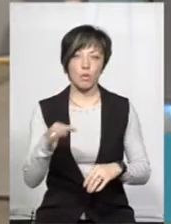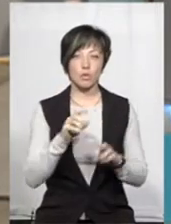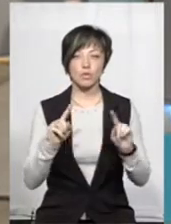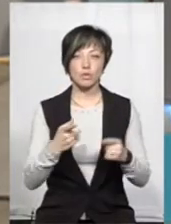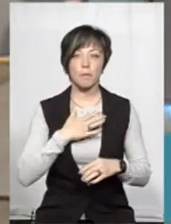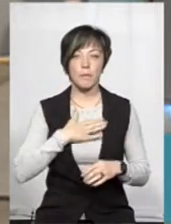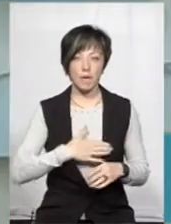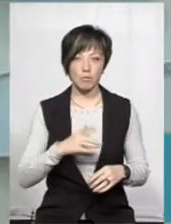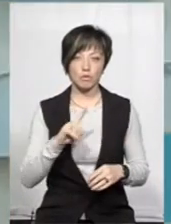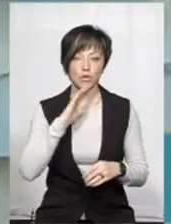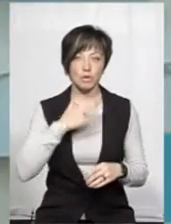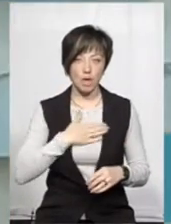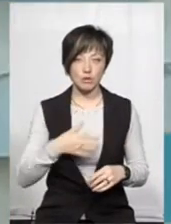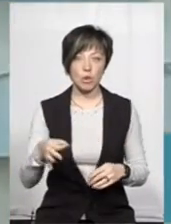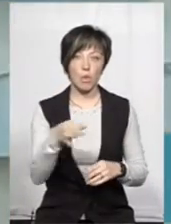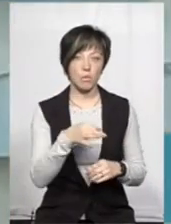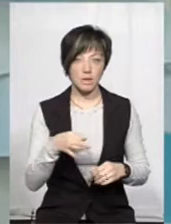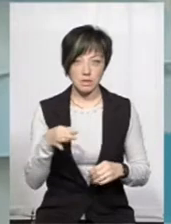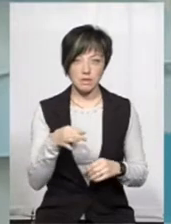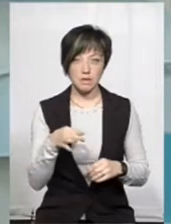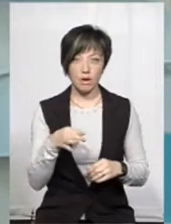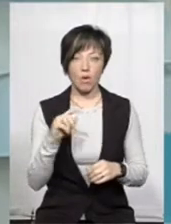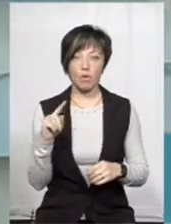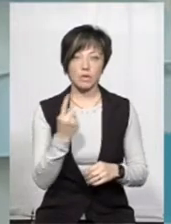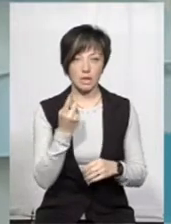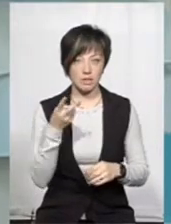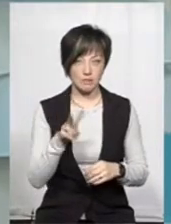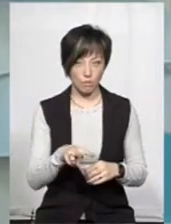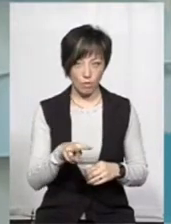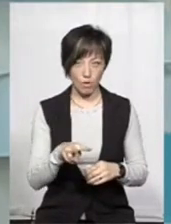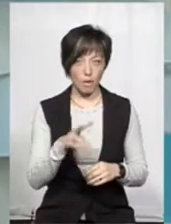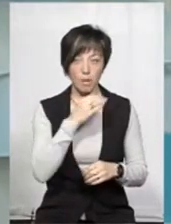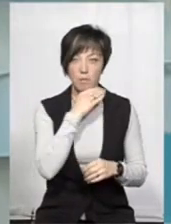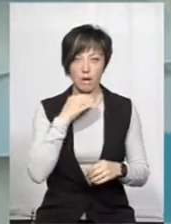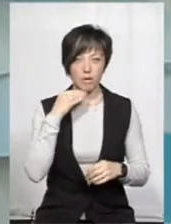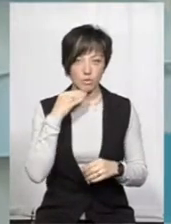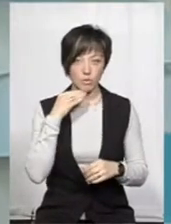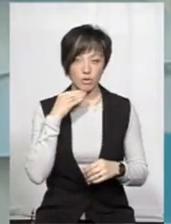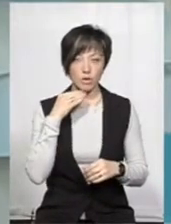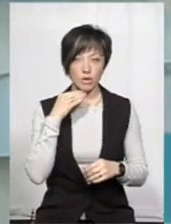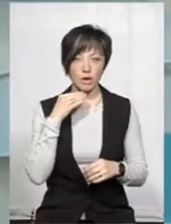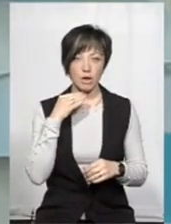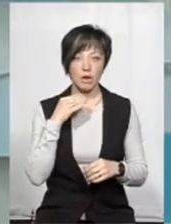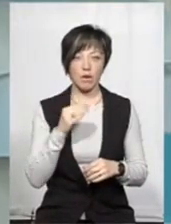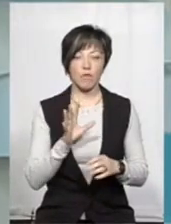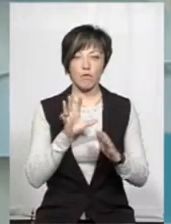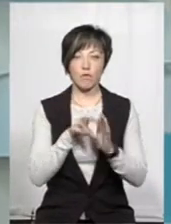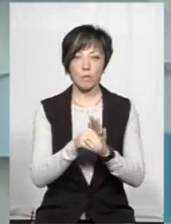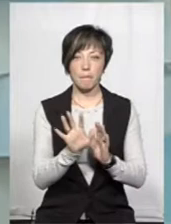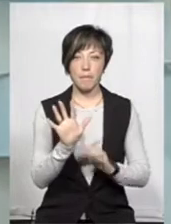І дуже приємно, що наша область одна з двох, небагачох пугарень, з двох, я навіть не кажу п'ятірку,